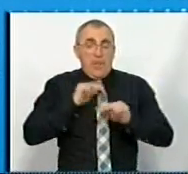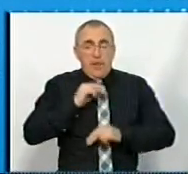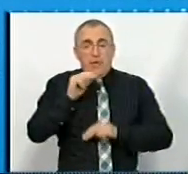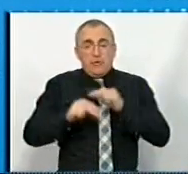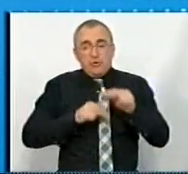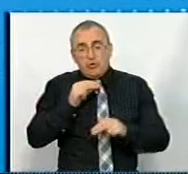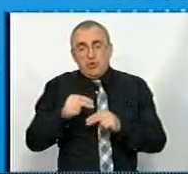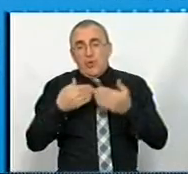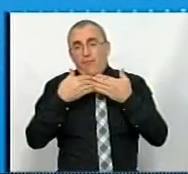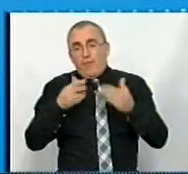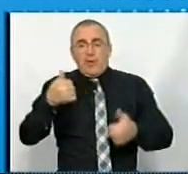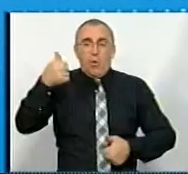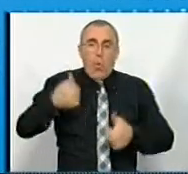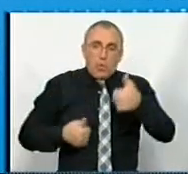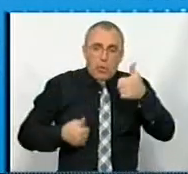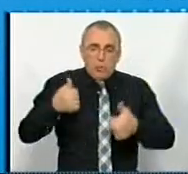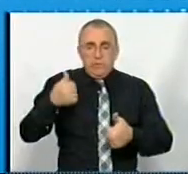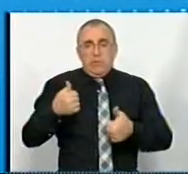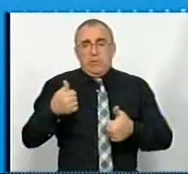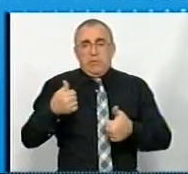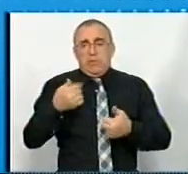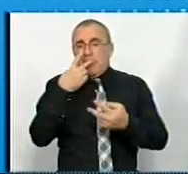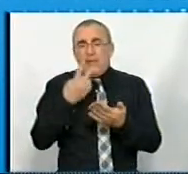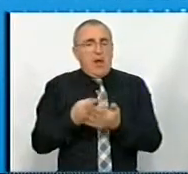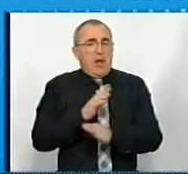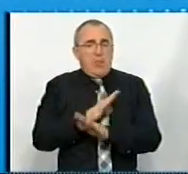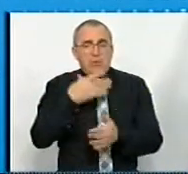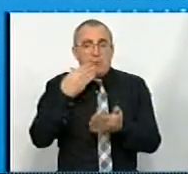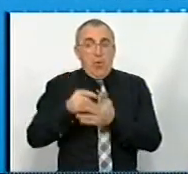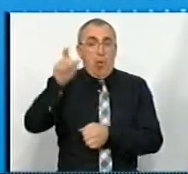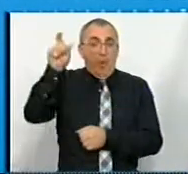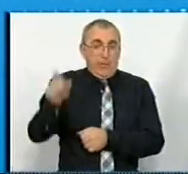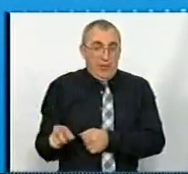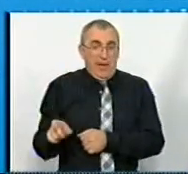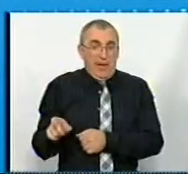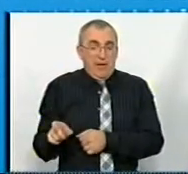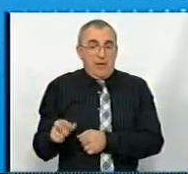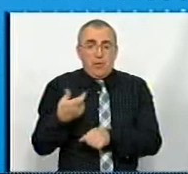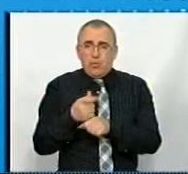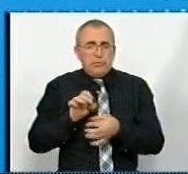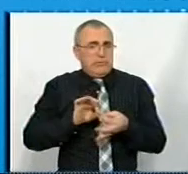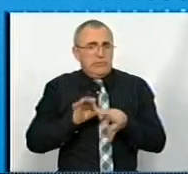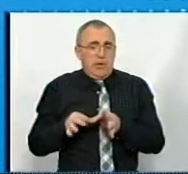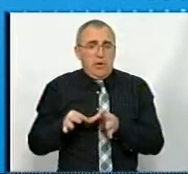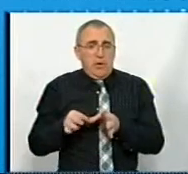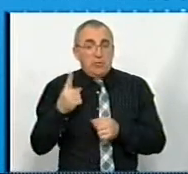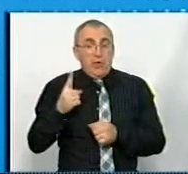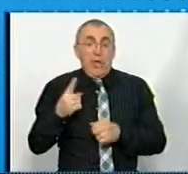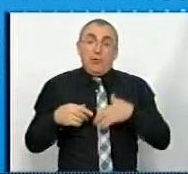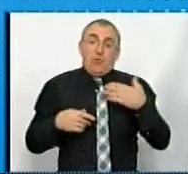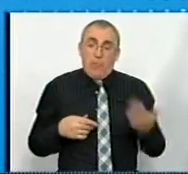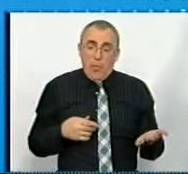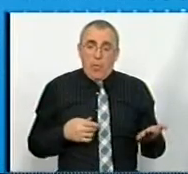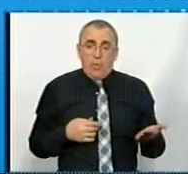відкриті конкурси, і навіть не бачимо свого абітурієнта, це дуже складно, але з іншого боку,